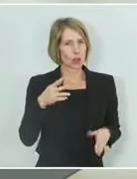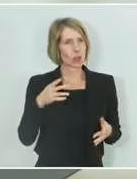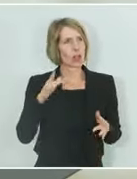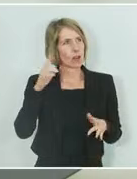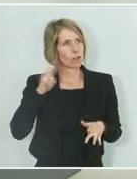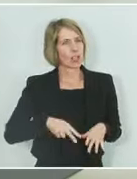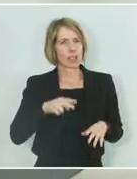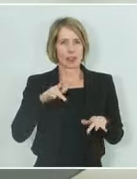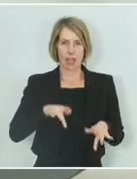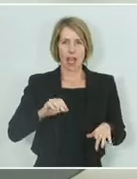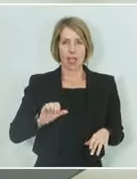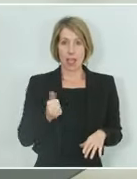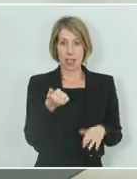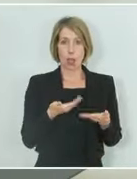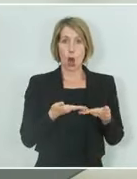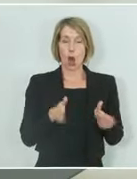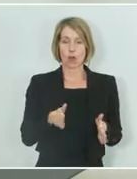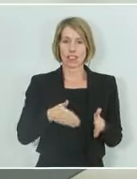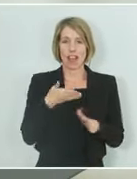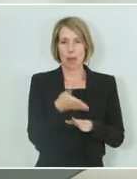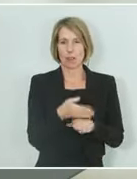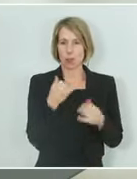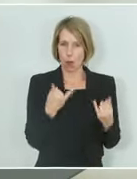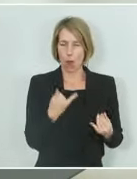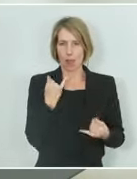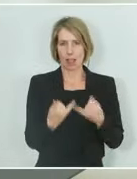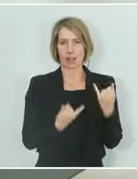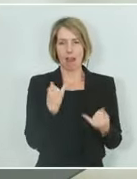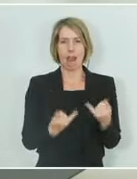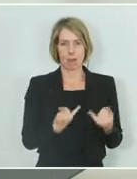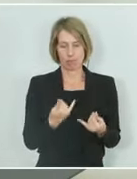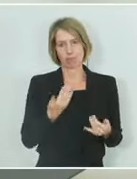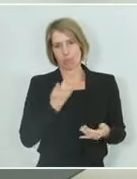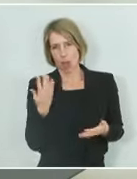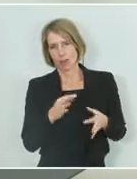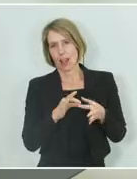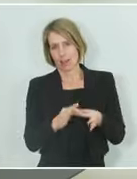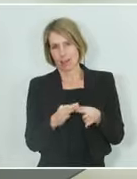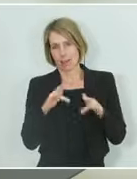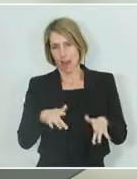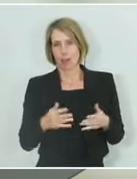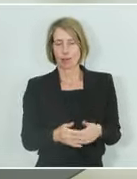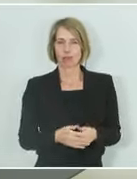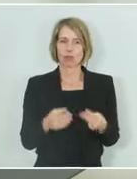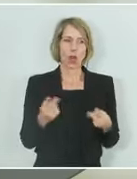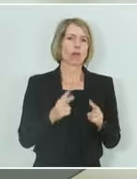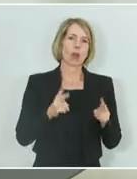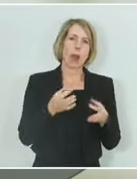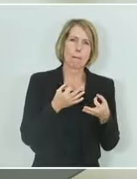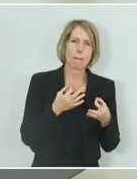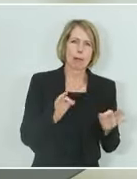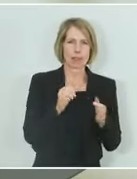offizieller Besuch in diesem Jahr im Ausland. Und wo könnte man besser damit beginnen,